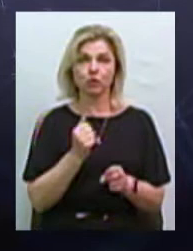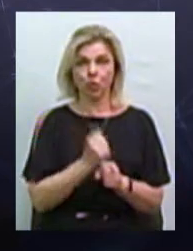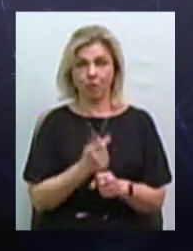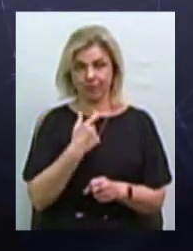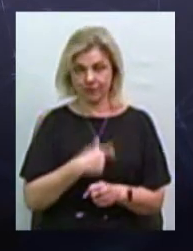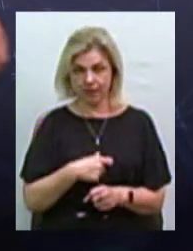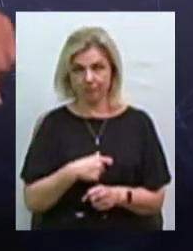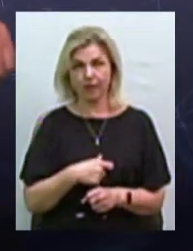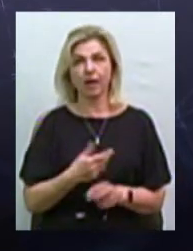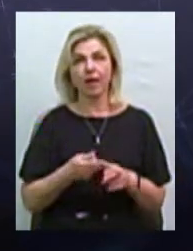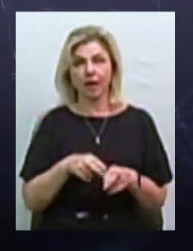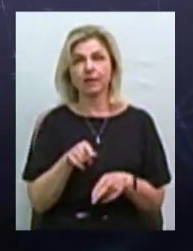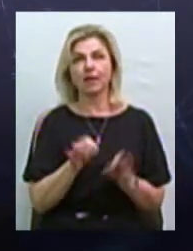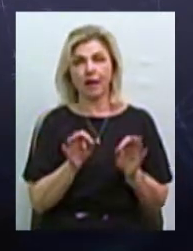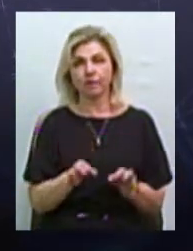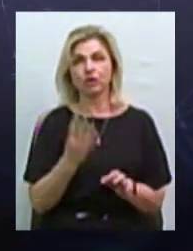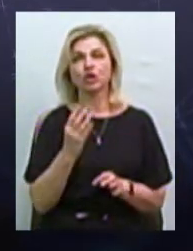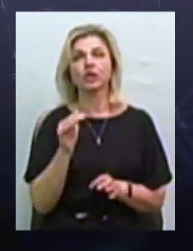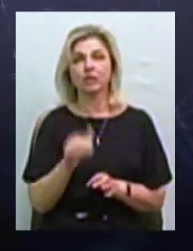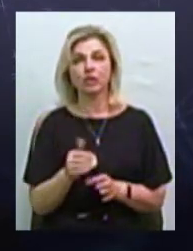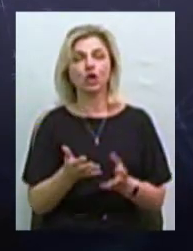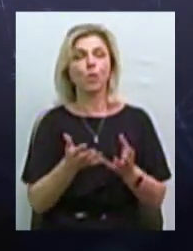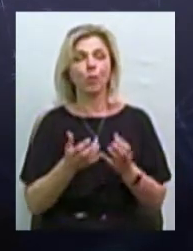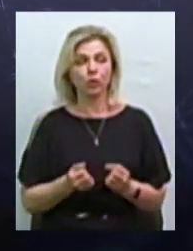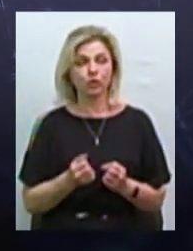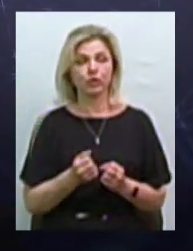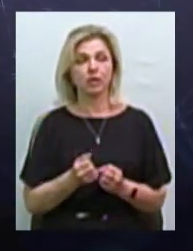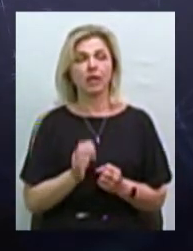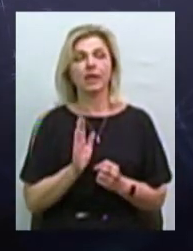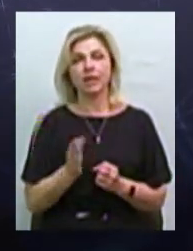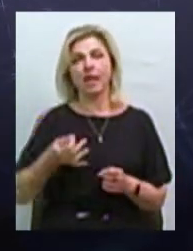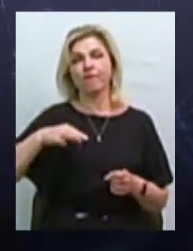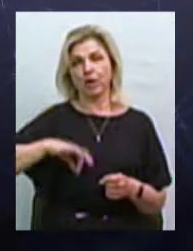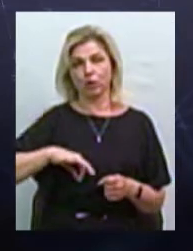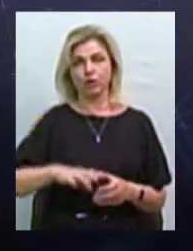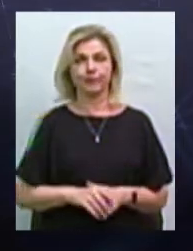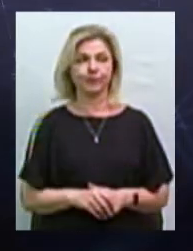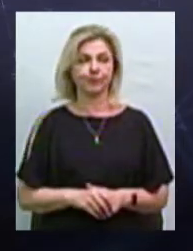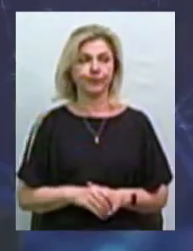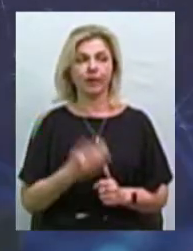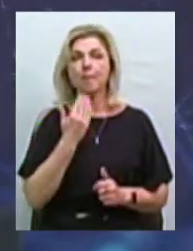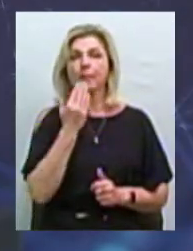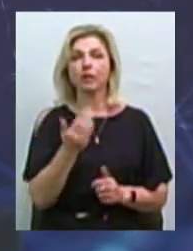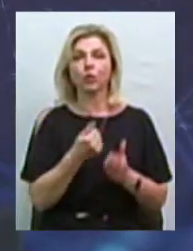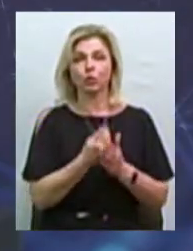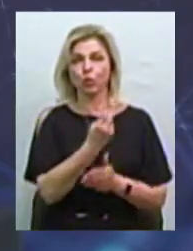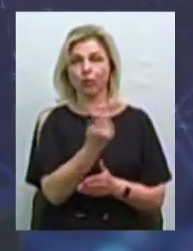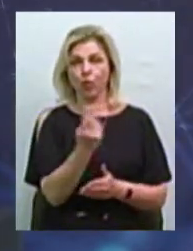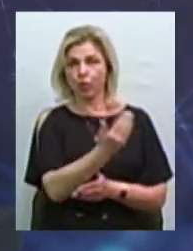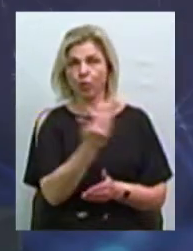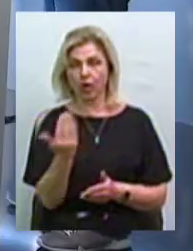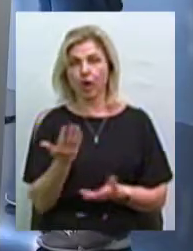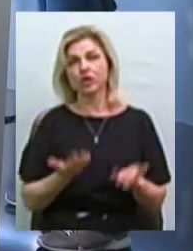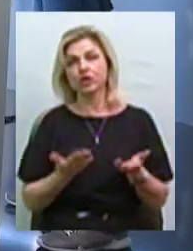то він би якраз оцих 4 тисяч, він отримував, він би отримував стільки виручки взагалі. Запитання до вас обох. Чи може бути